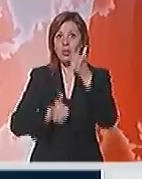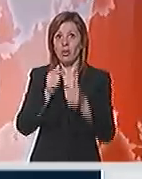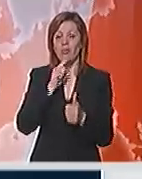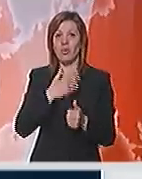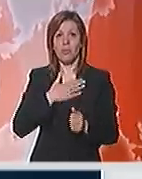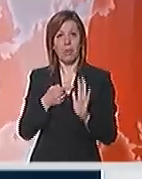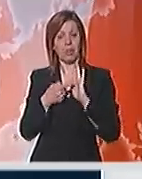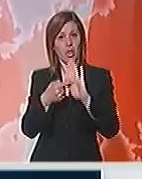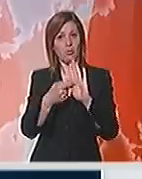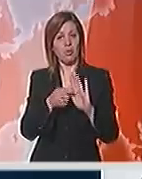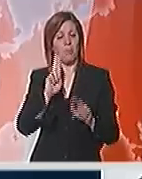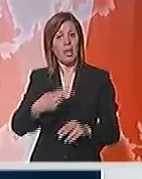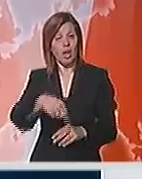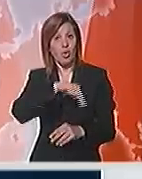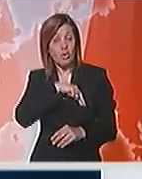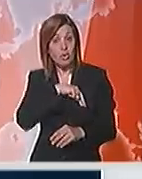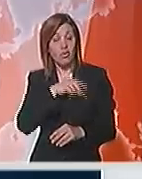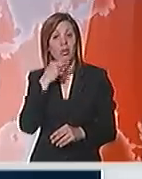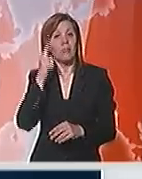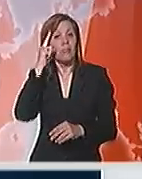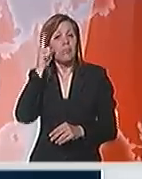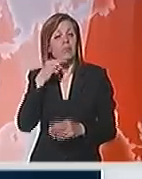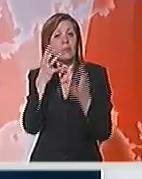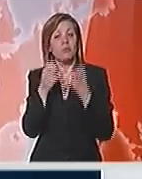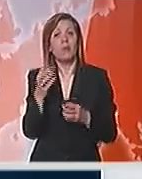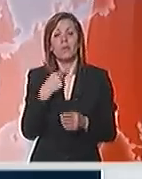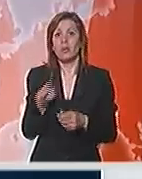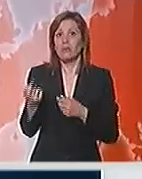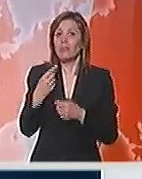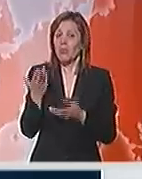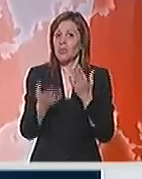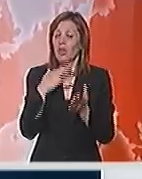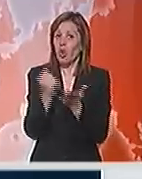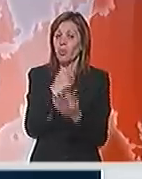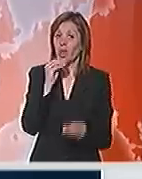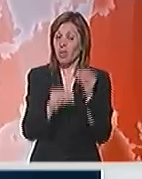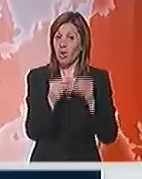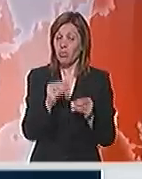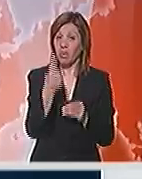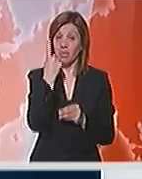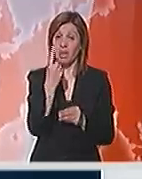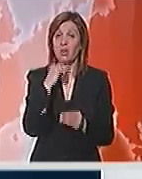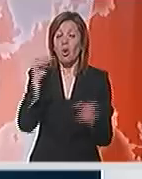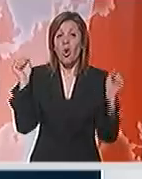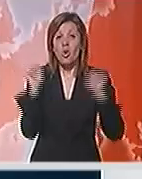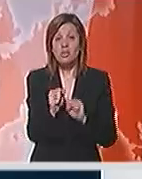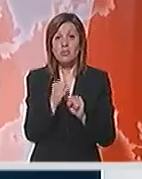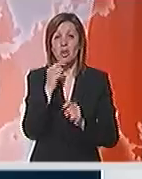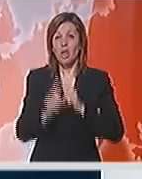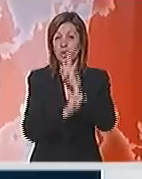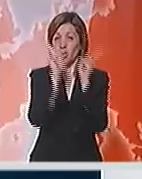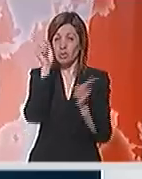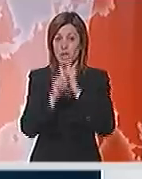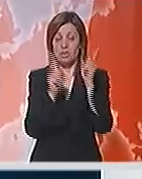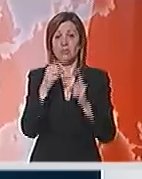će sebe da prikaže manje odgovornim, ali suštinski mislim da ćemo doći u problem da ćemo jednu ozbiljnu industrijsku